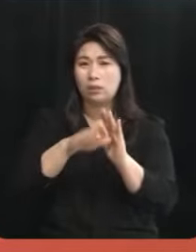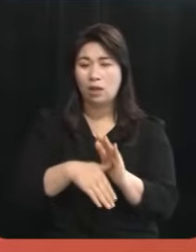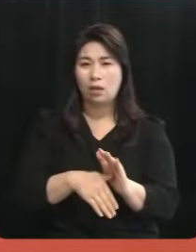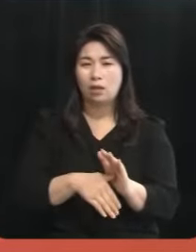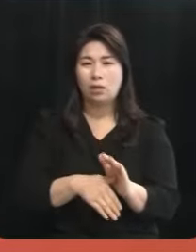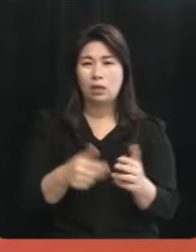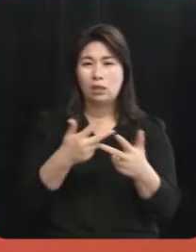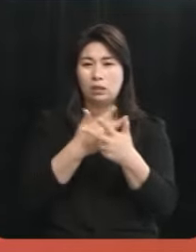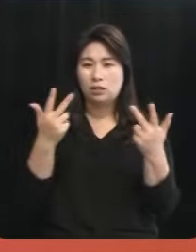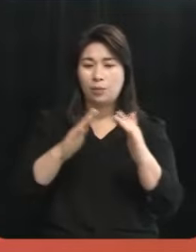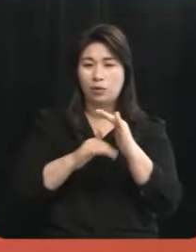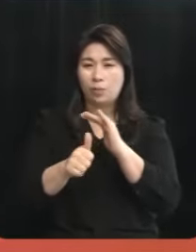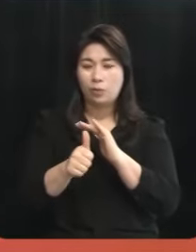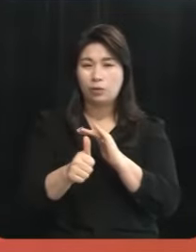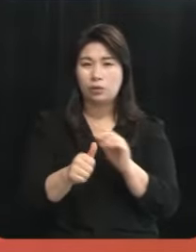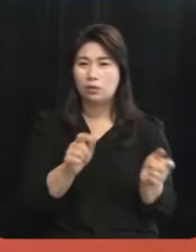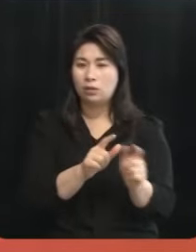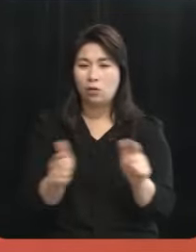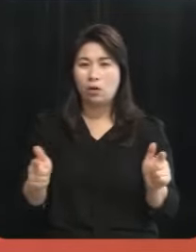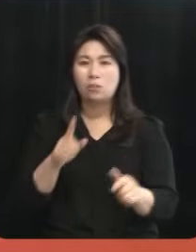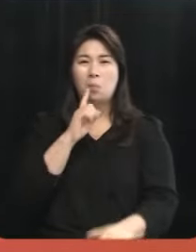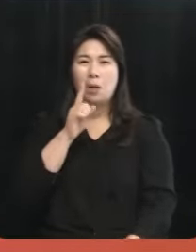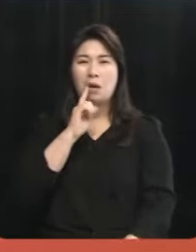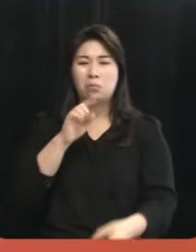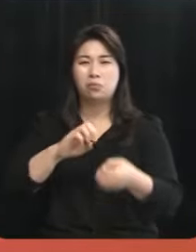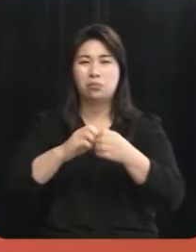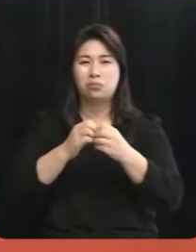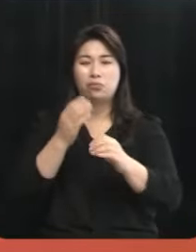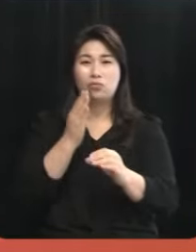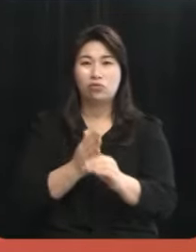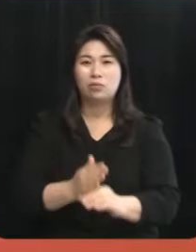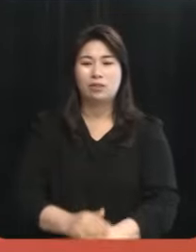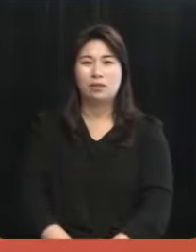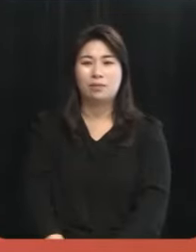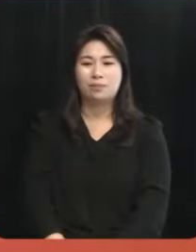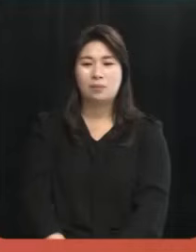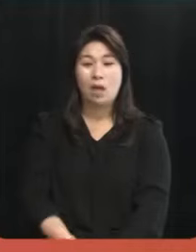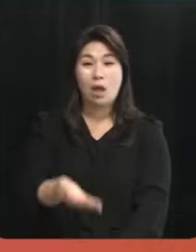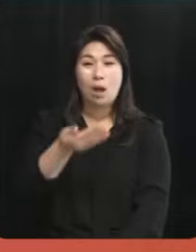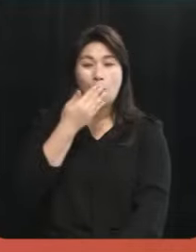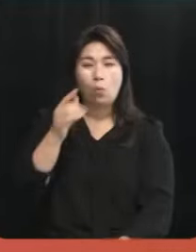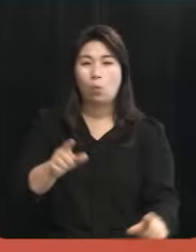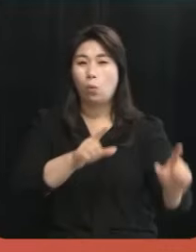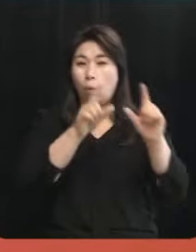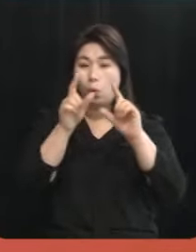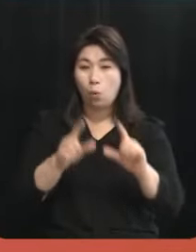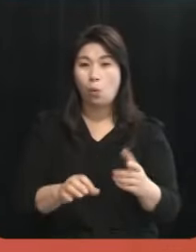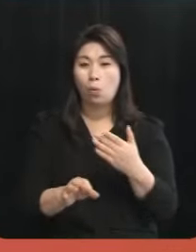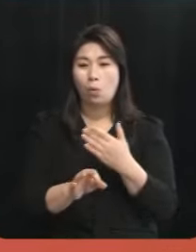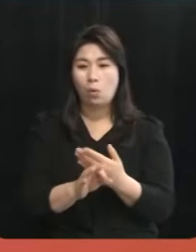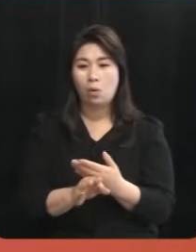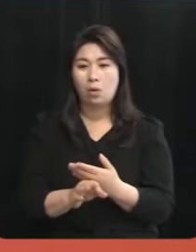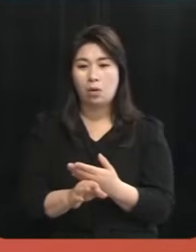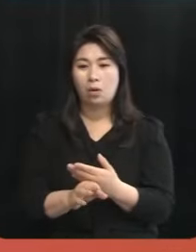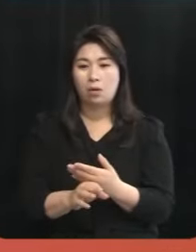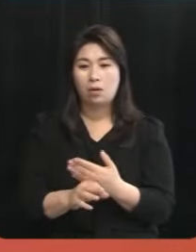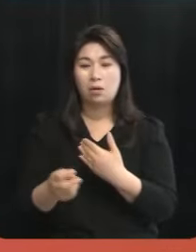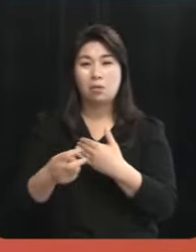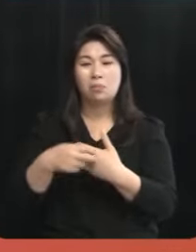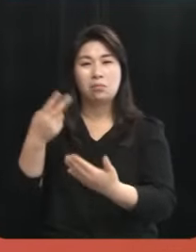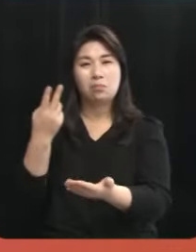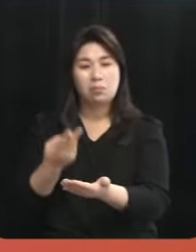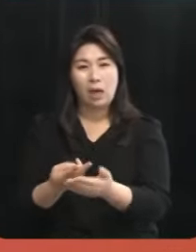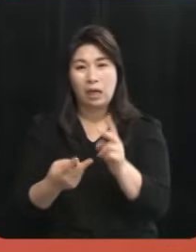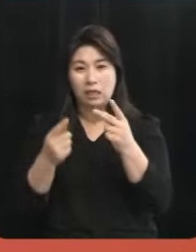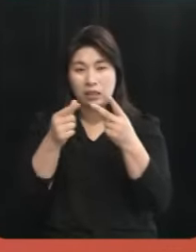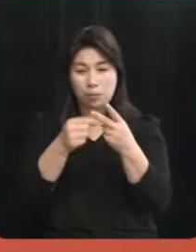이재명 대표는 여러 가지 망언을 쏟아내고 있습니다 먹고 살만하면 입원을 찍던지